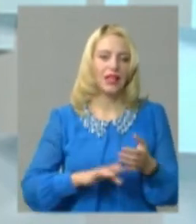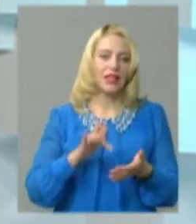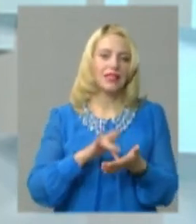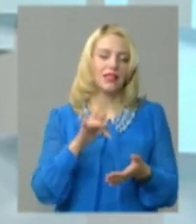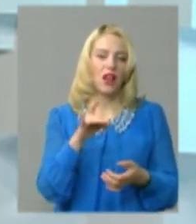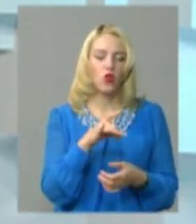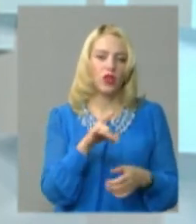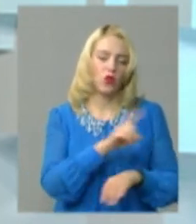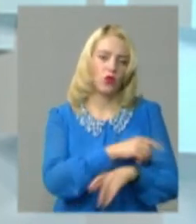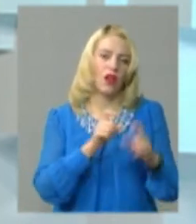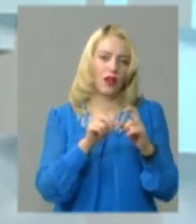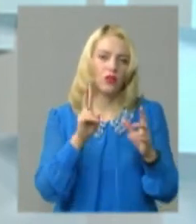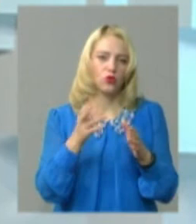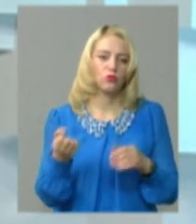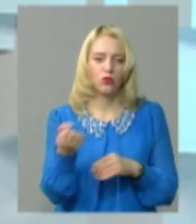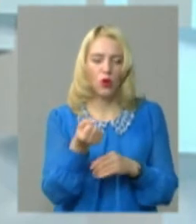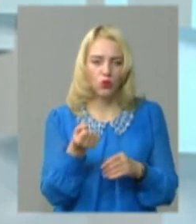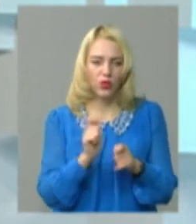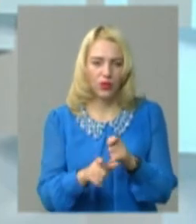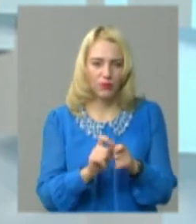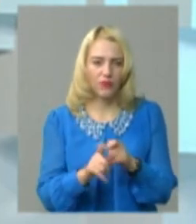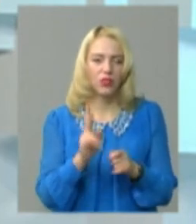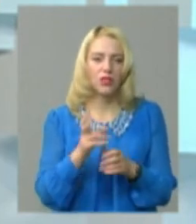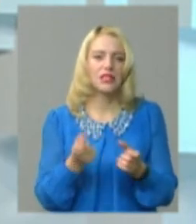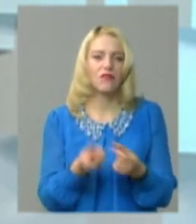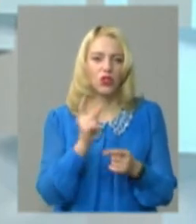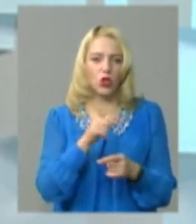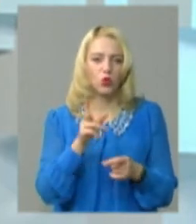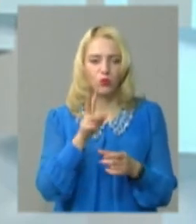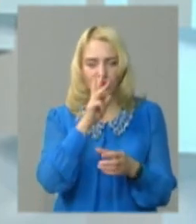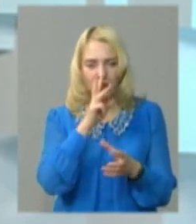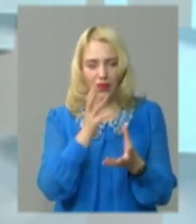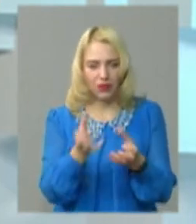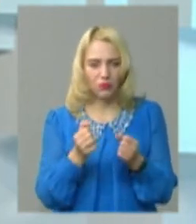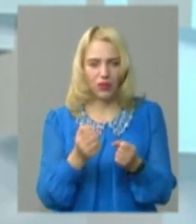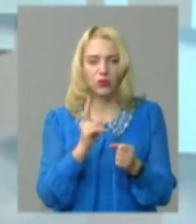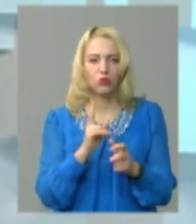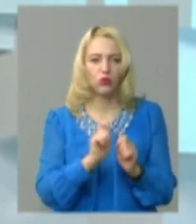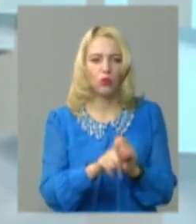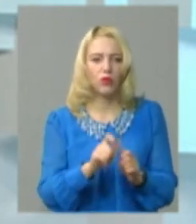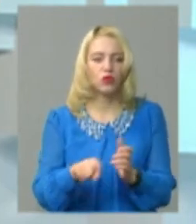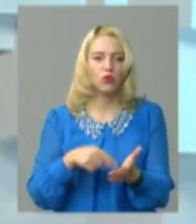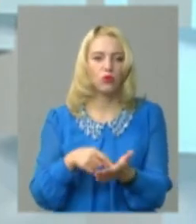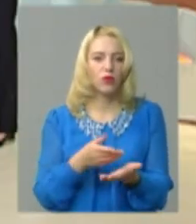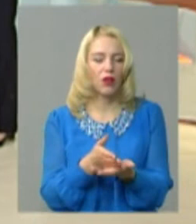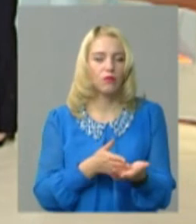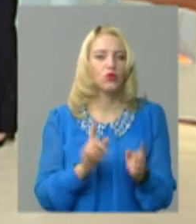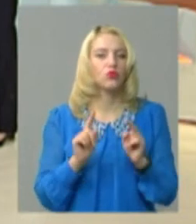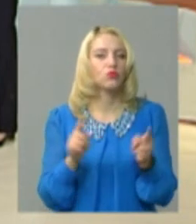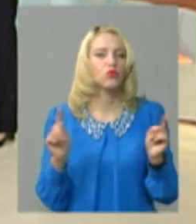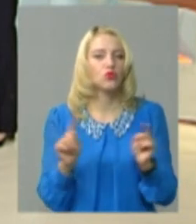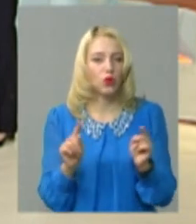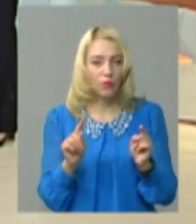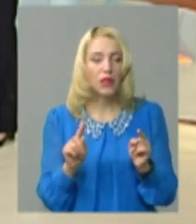центральною районною лікарню? Хто її буде отримувати? Звідки будуть лікарі отримувати заробітну плату? Хто буде оплачувати комунальні послуги? Тому